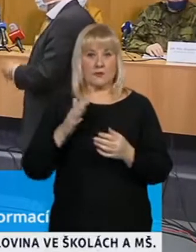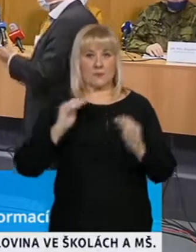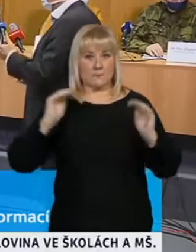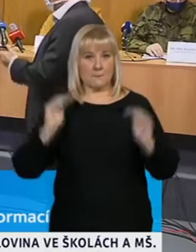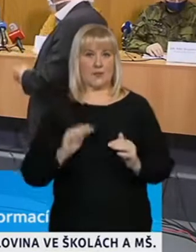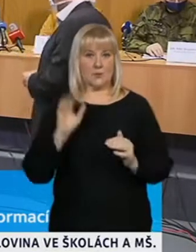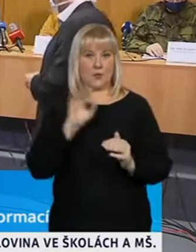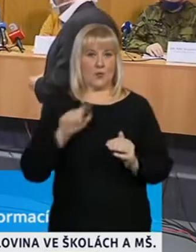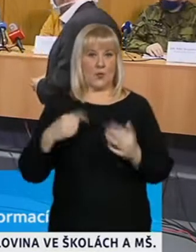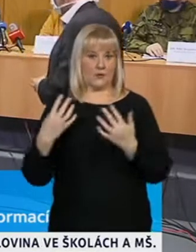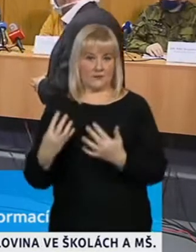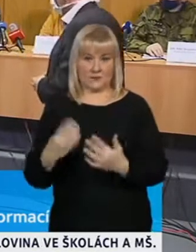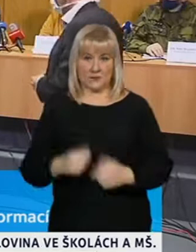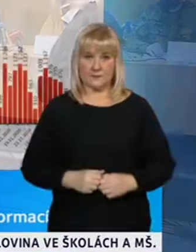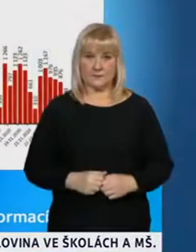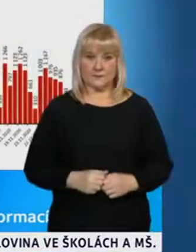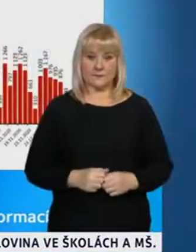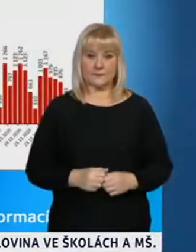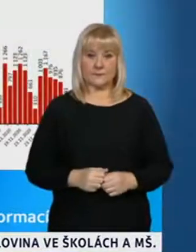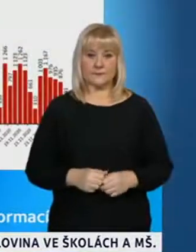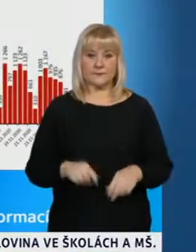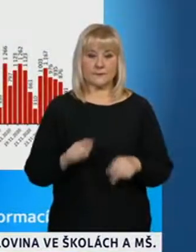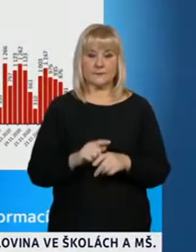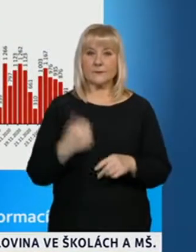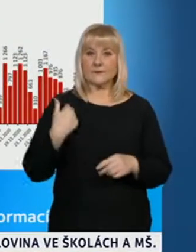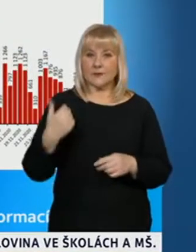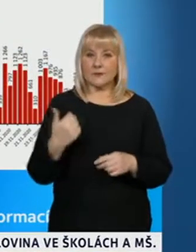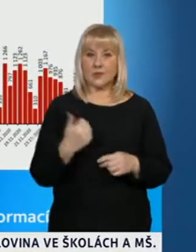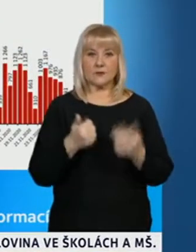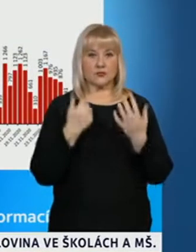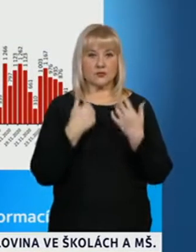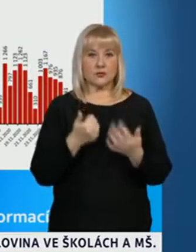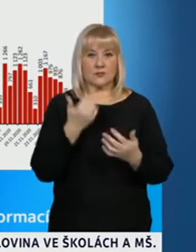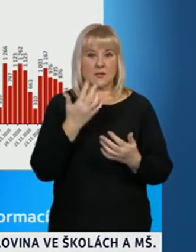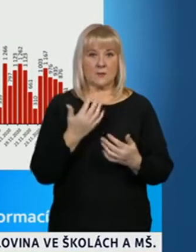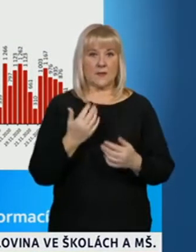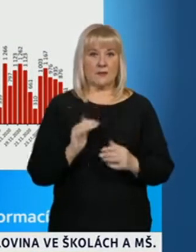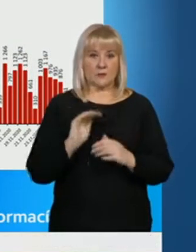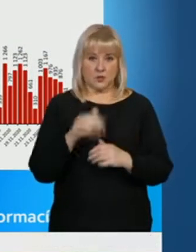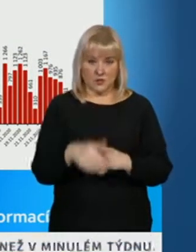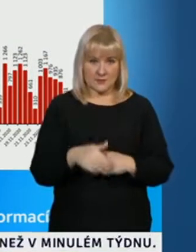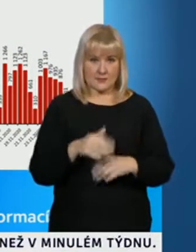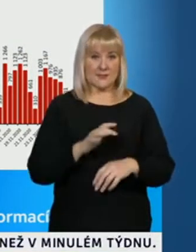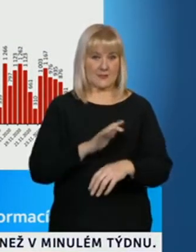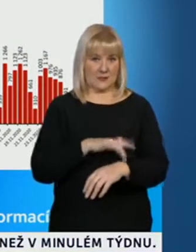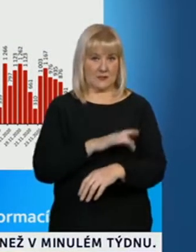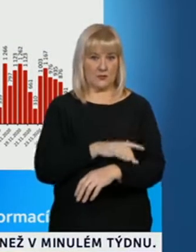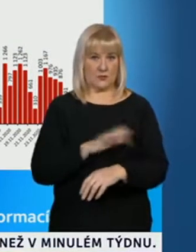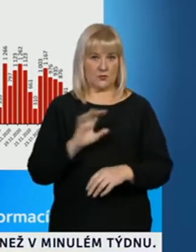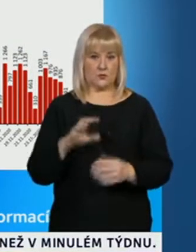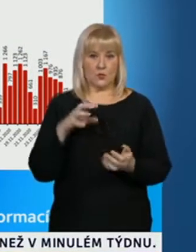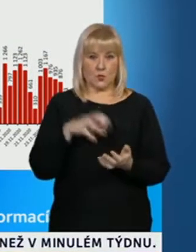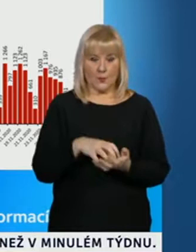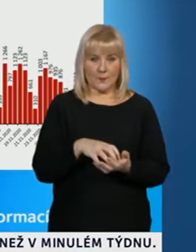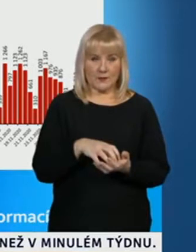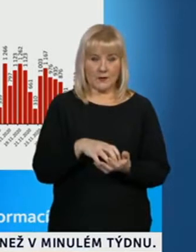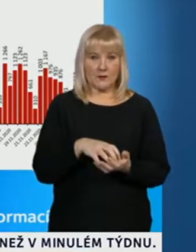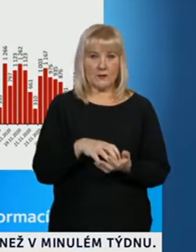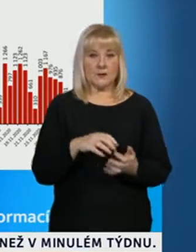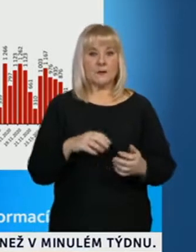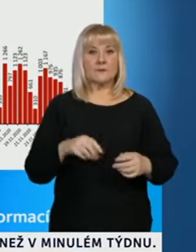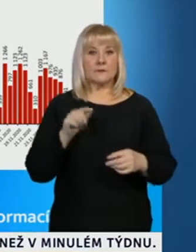Tady vidíte totéž pro věkovou třídu 65+, skupina seniorní kategorie